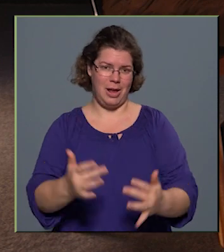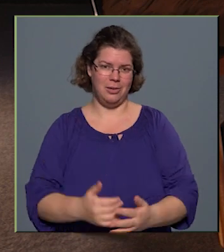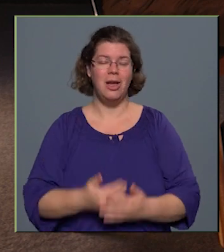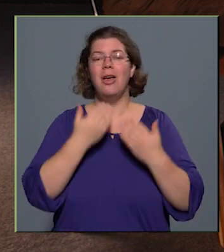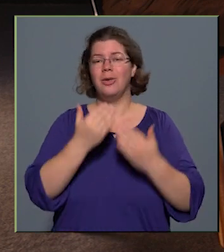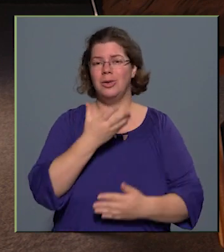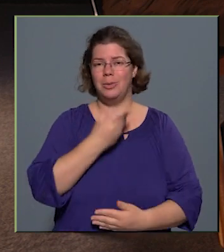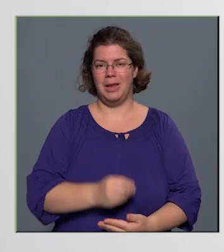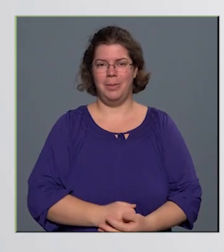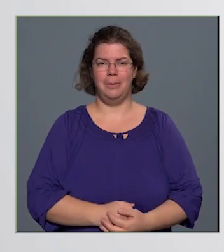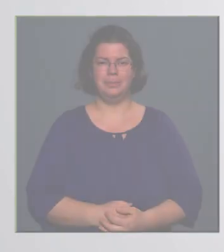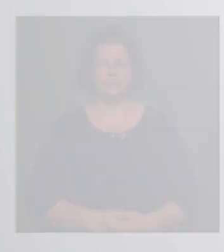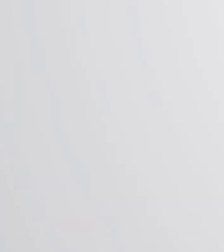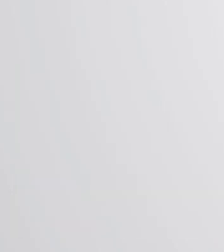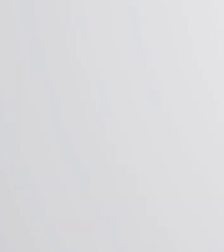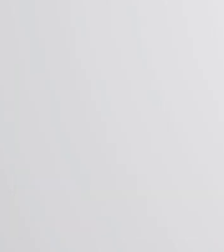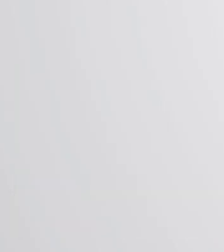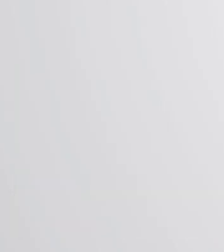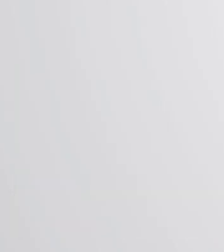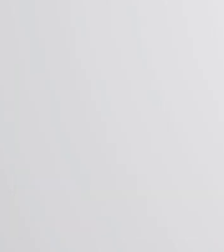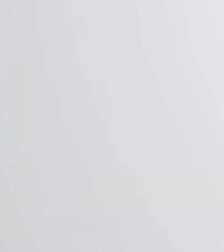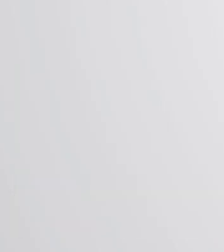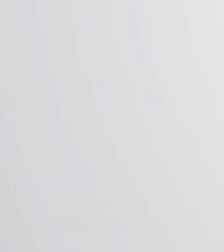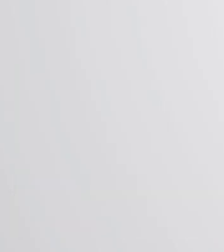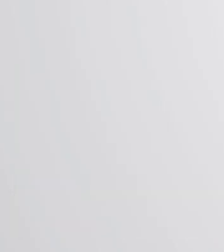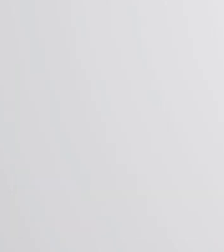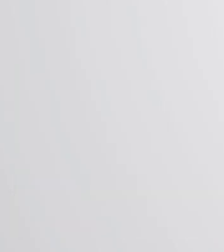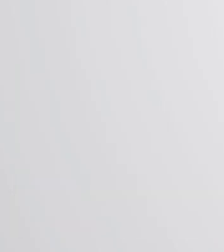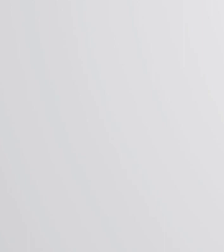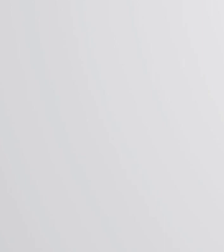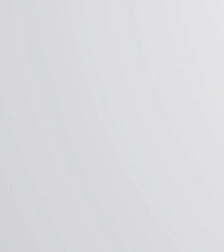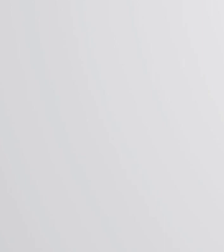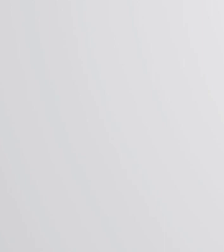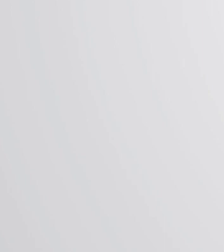Köszönöm szépen. Köszönöm szépen.